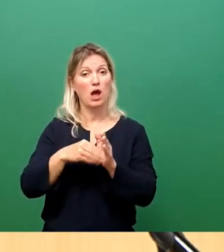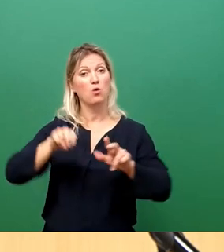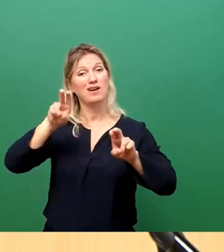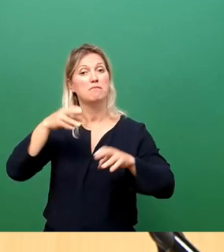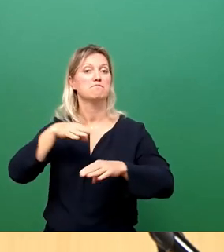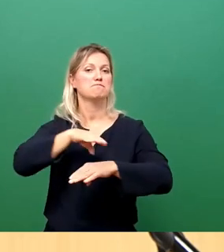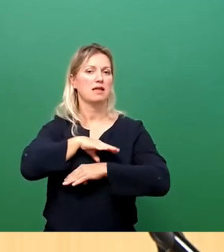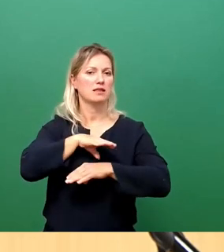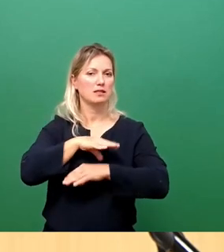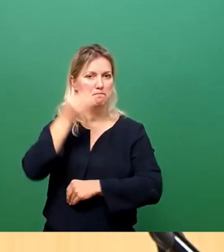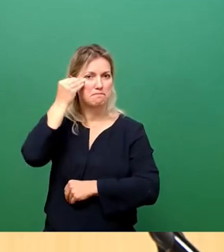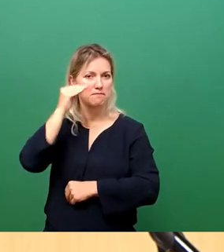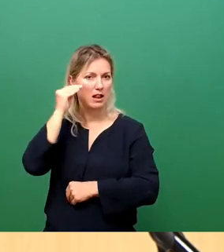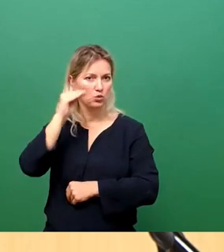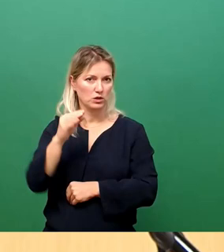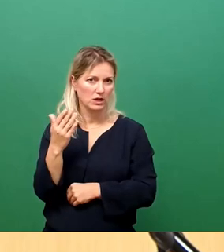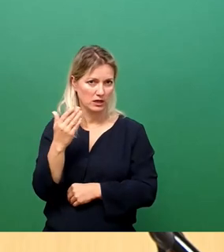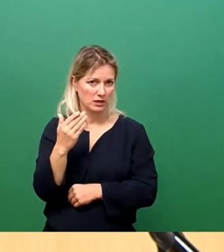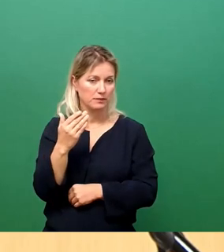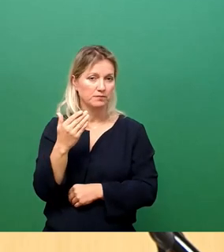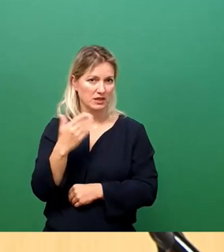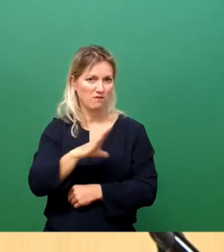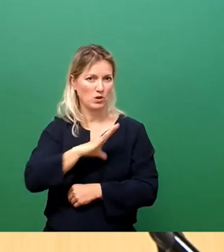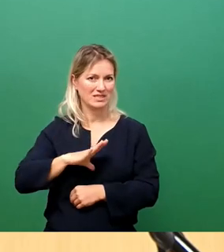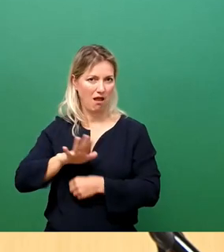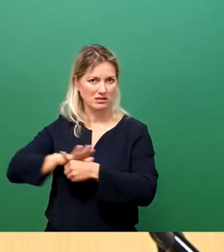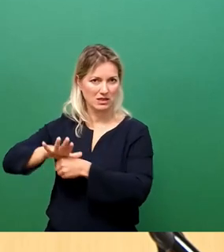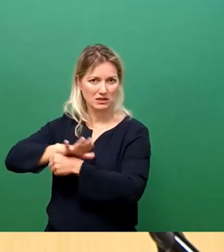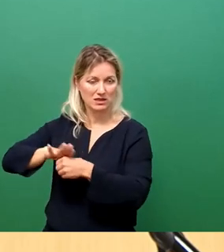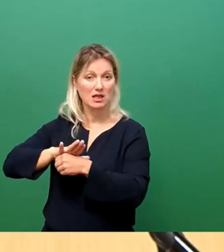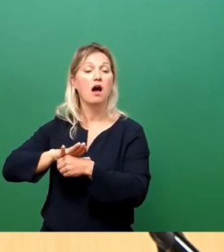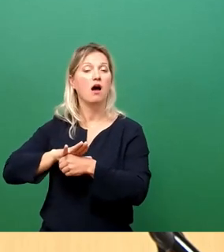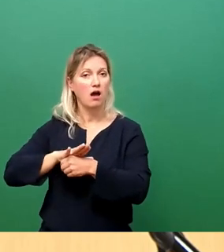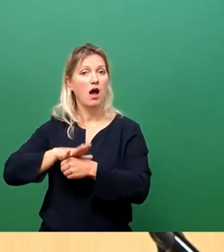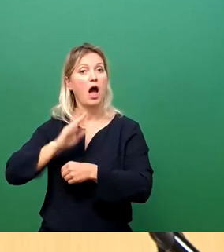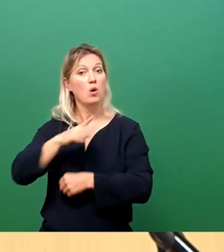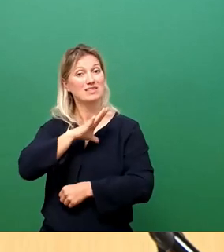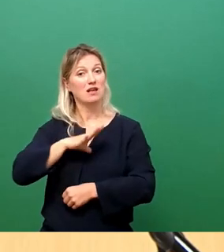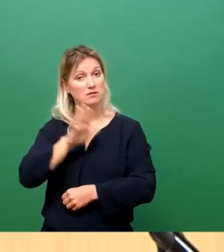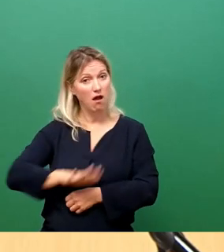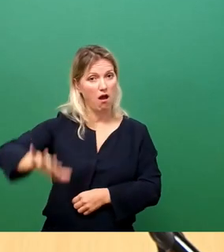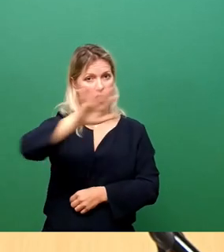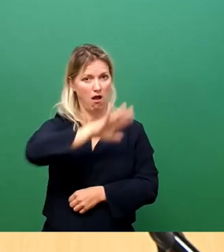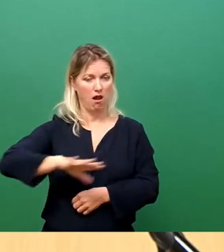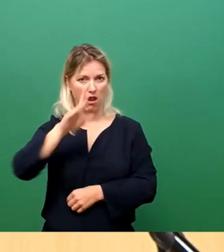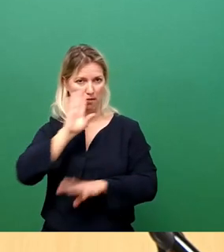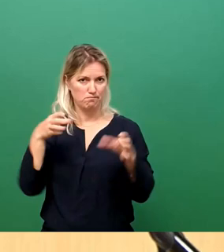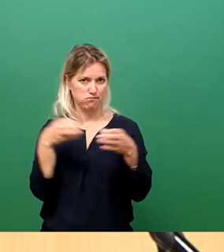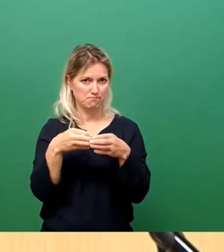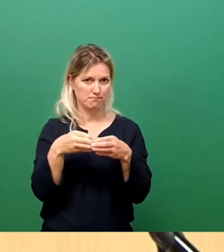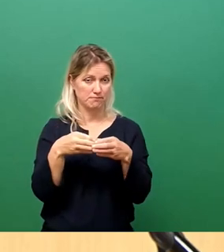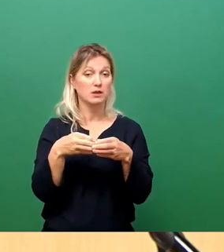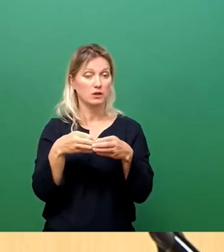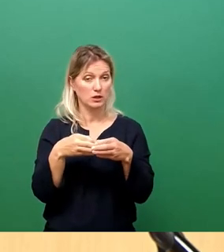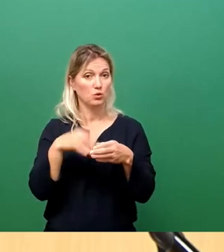Clusters Ostsachsen, aber auch des gesamten Freistaats bei uns erfasst, gesammelt und auf Basis dieser Bettenmeldungen